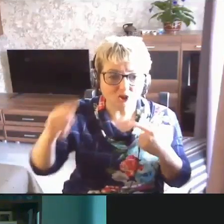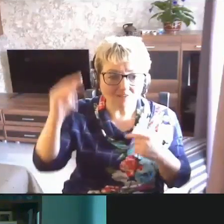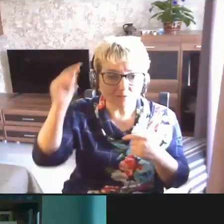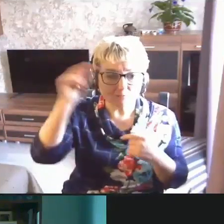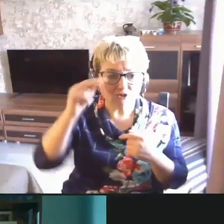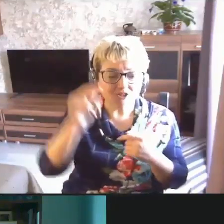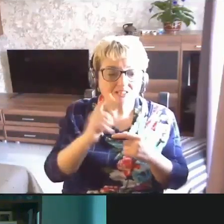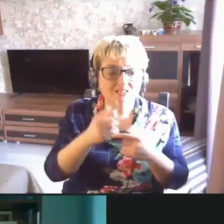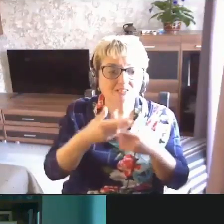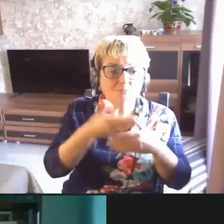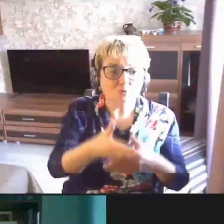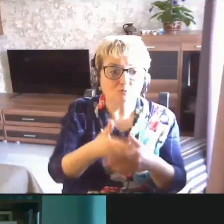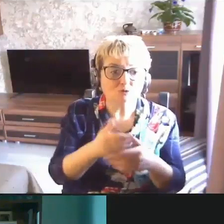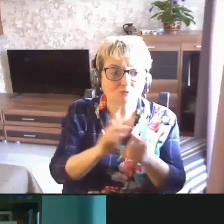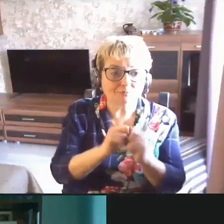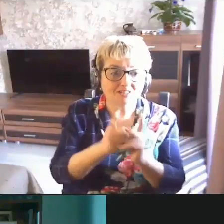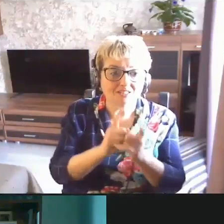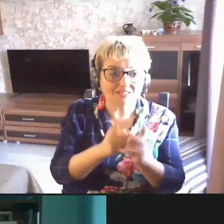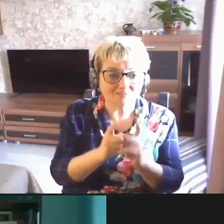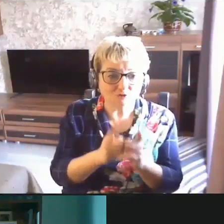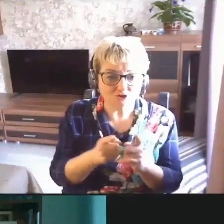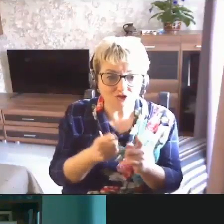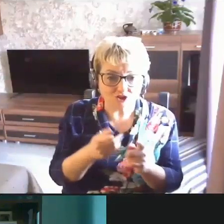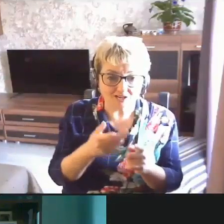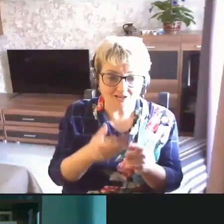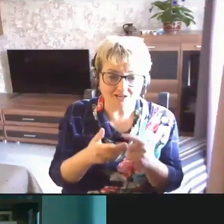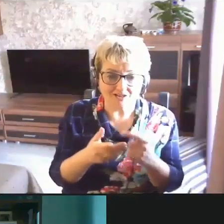образования с помощью переводчика,